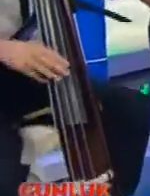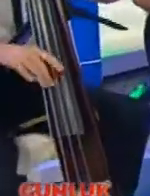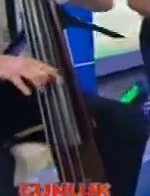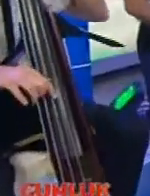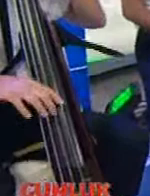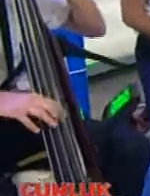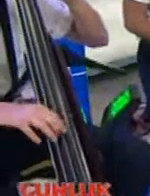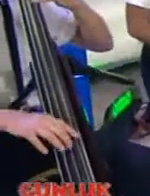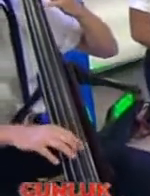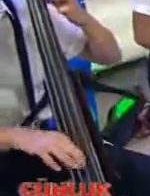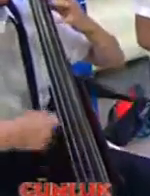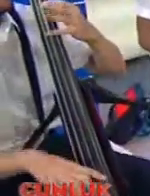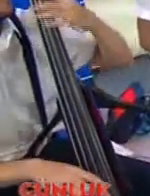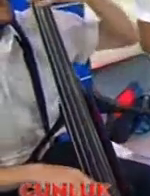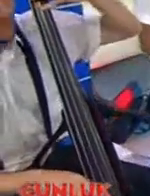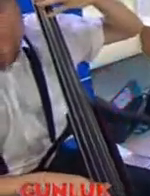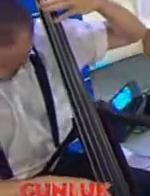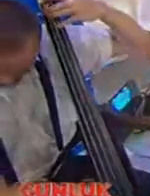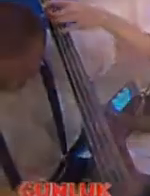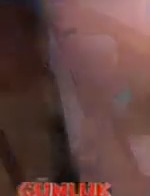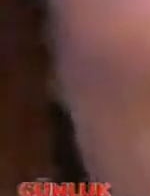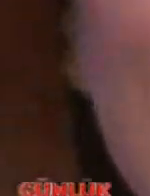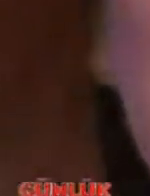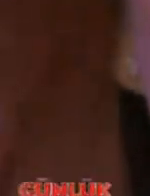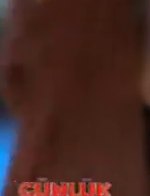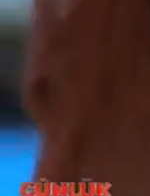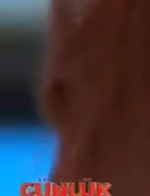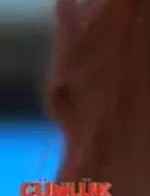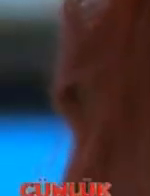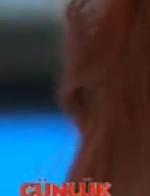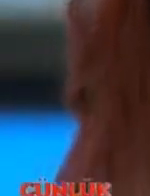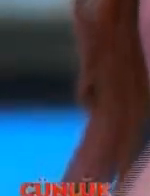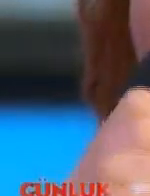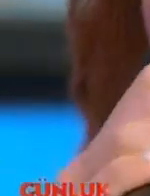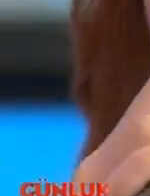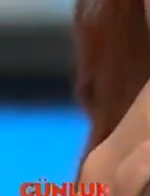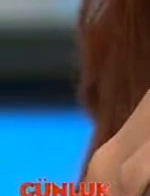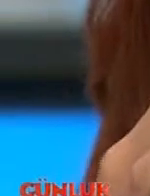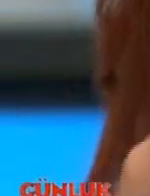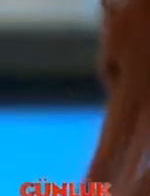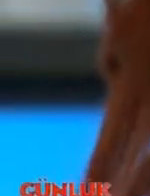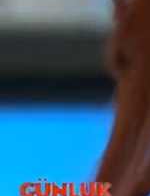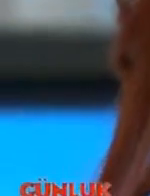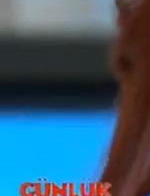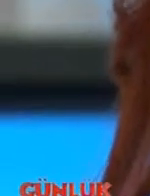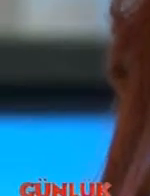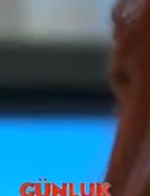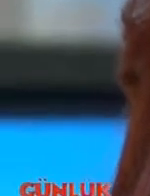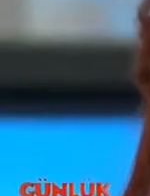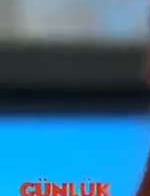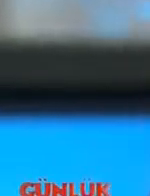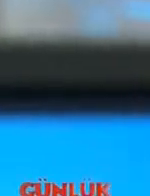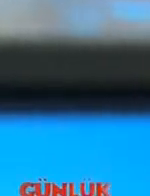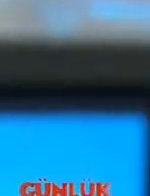Müzik Kaderine boyun eğip düne küstün mü